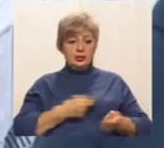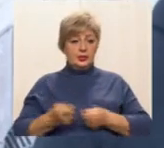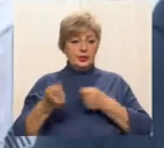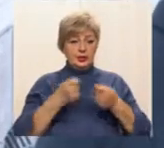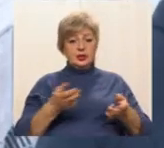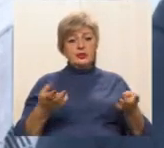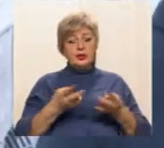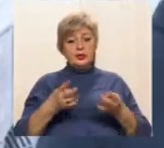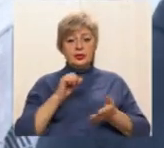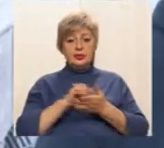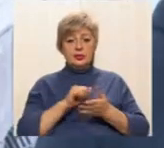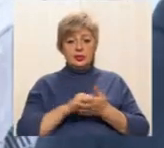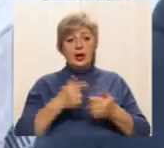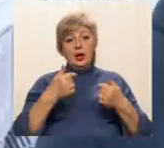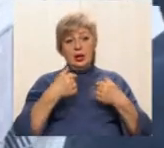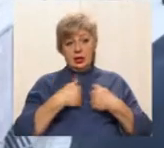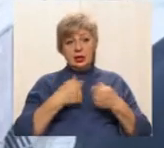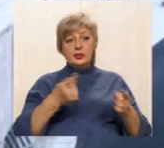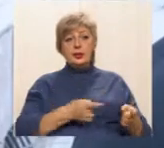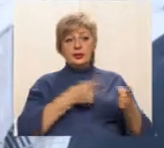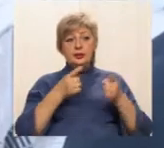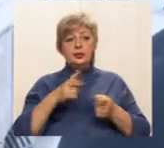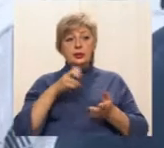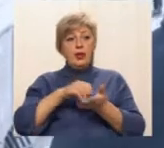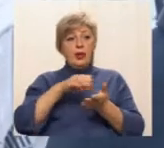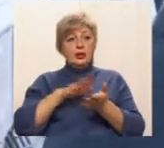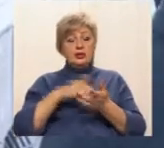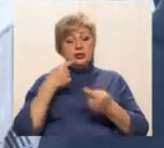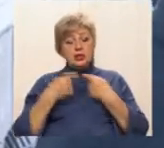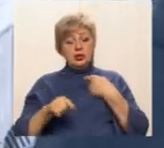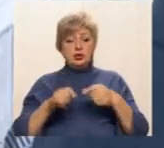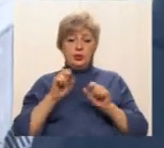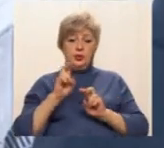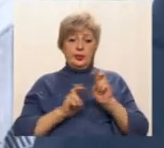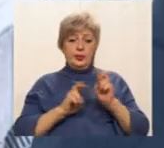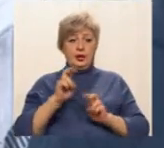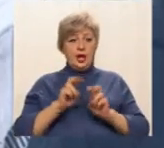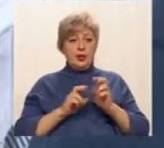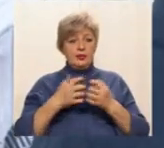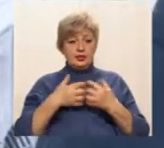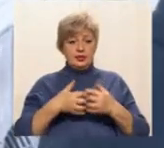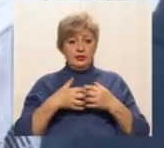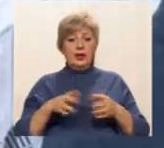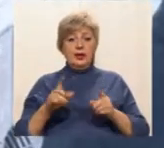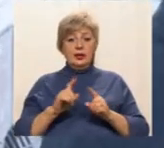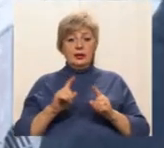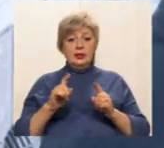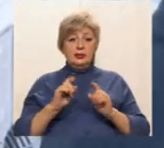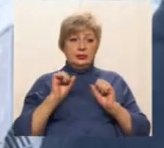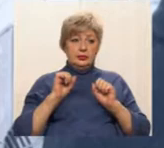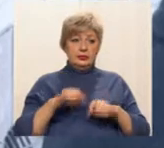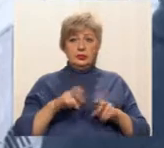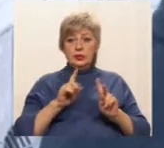можливо, нас переведуть на баланс іншого підприємства. Це дасть нам можливість того, щоб новий балансоутримувач хоча б укладе